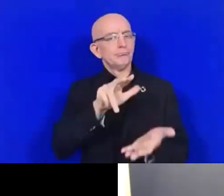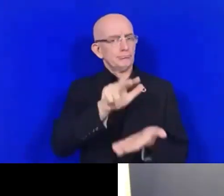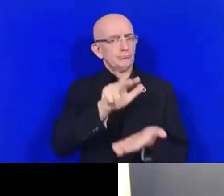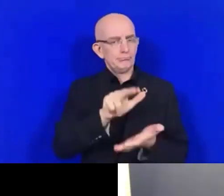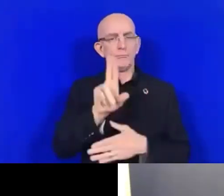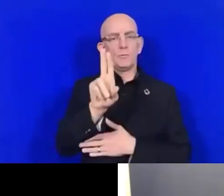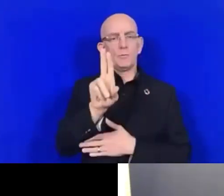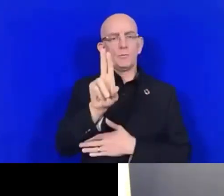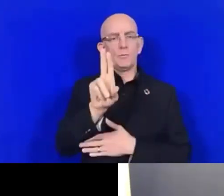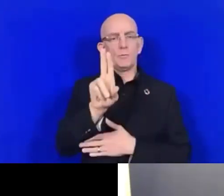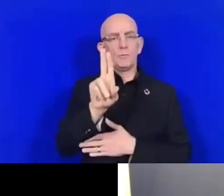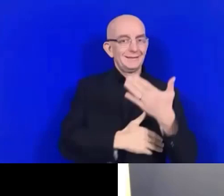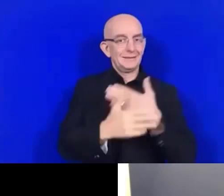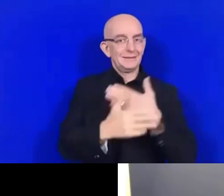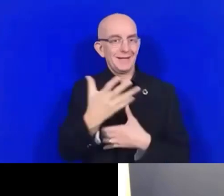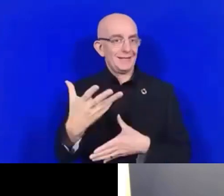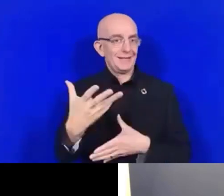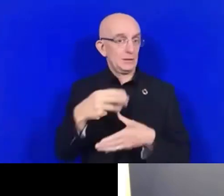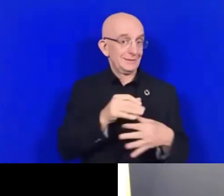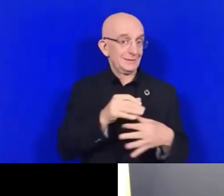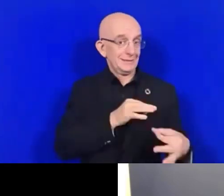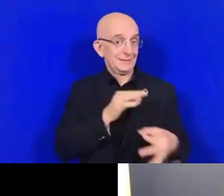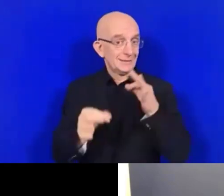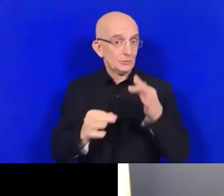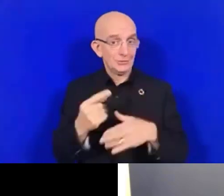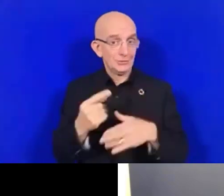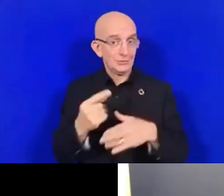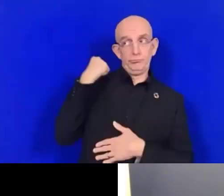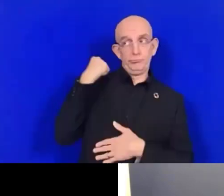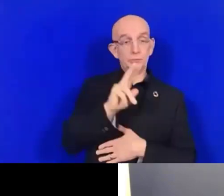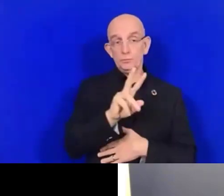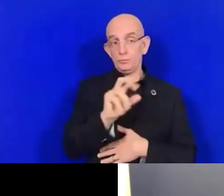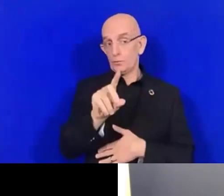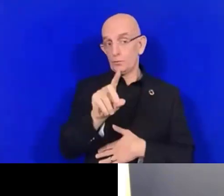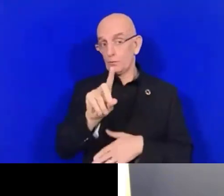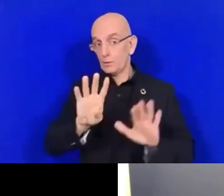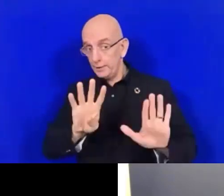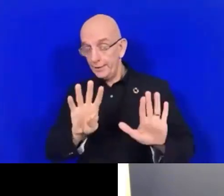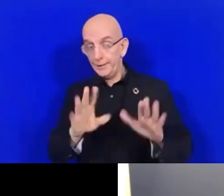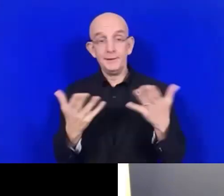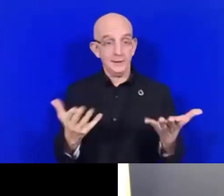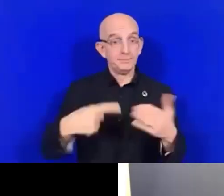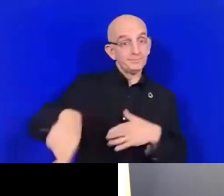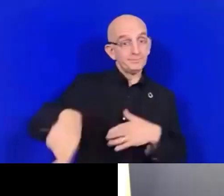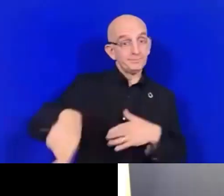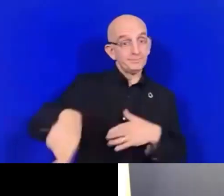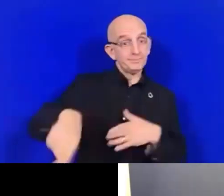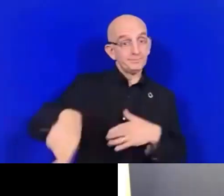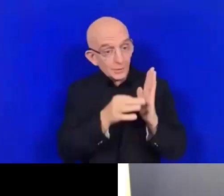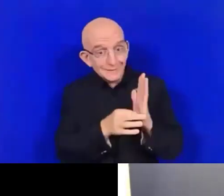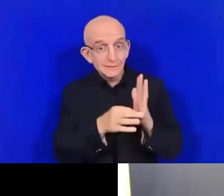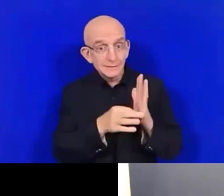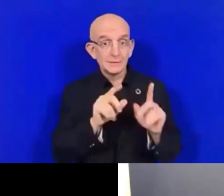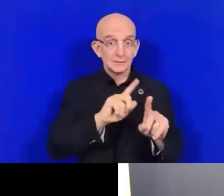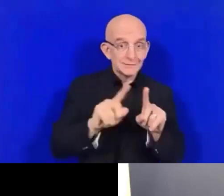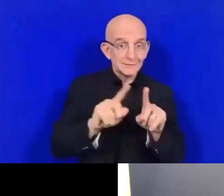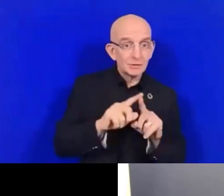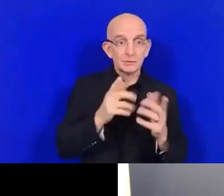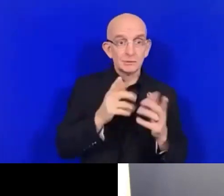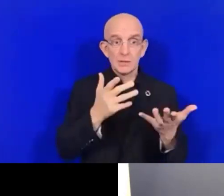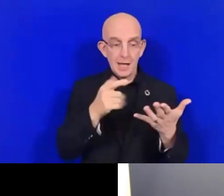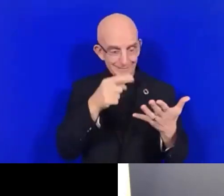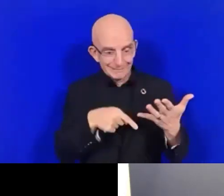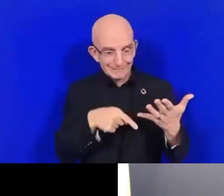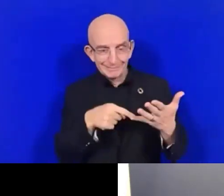retirons les obstacles pour les personnes en situation de handicap, cela bénéficie